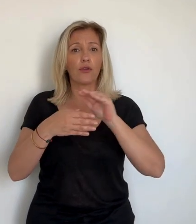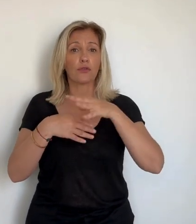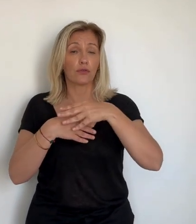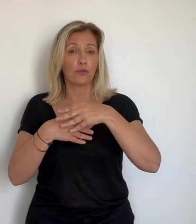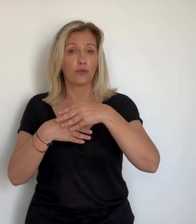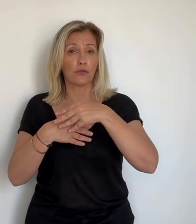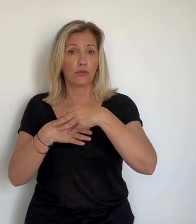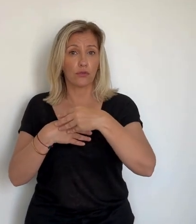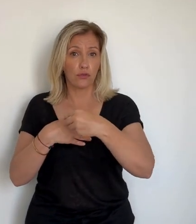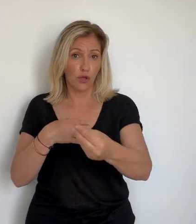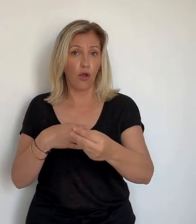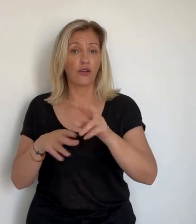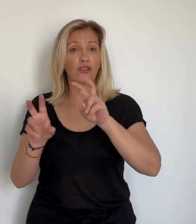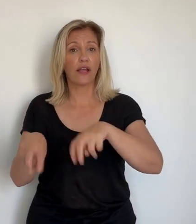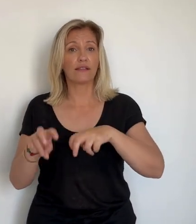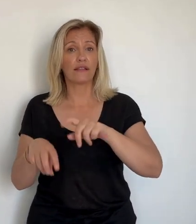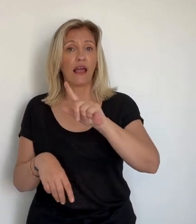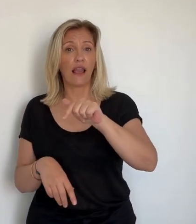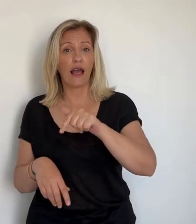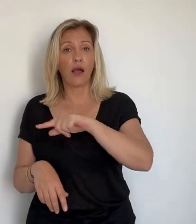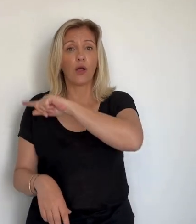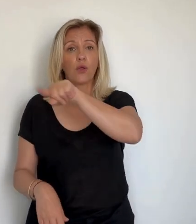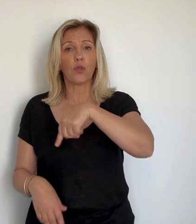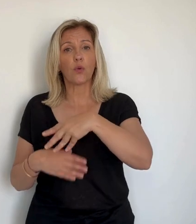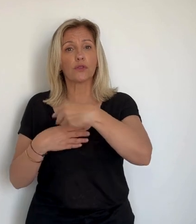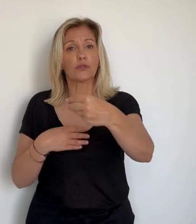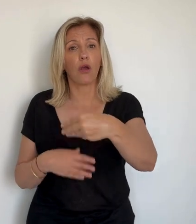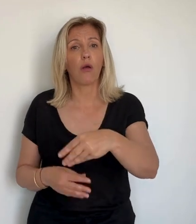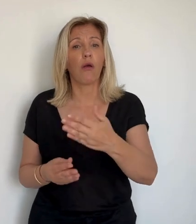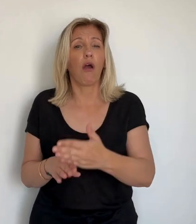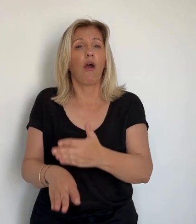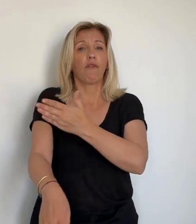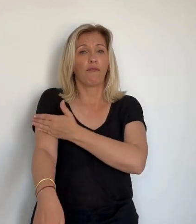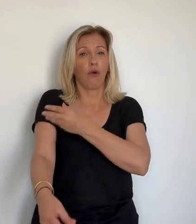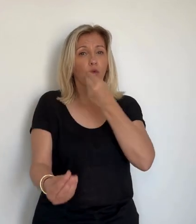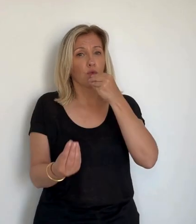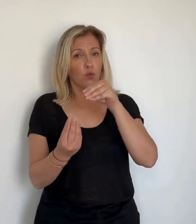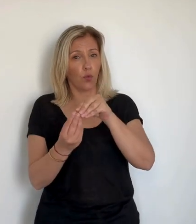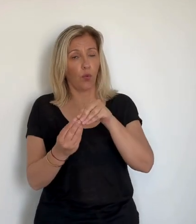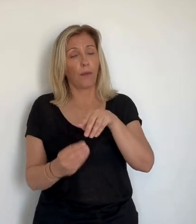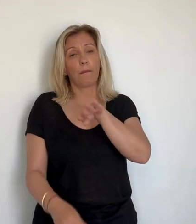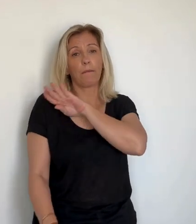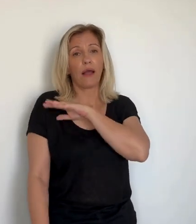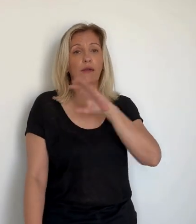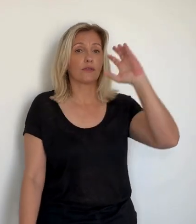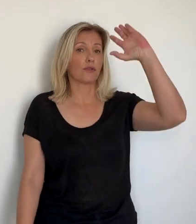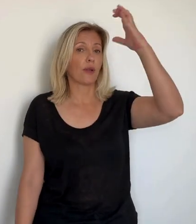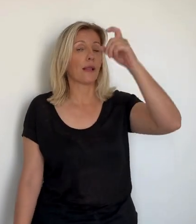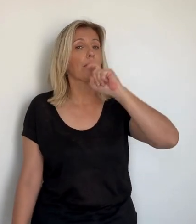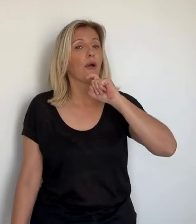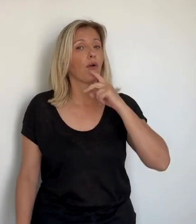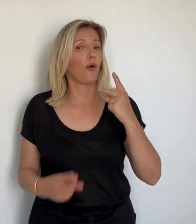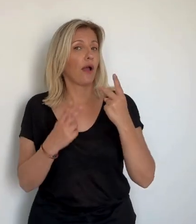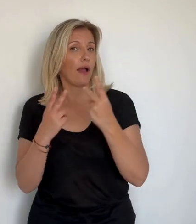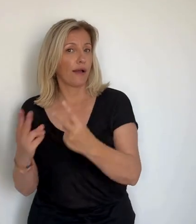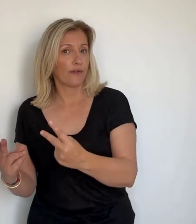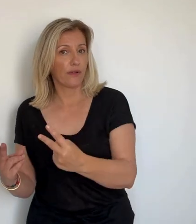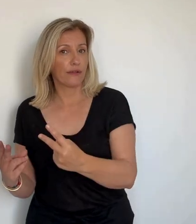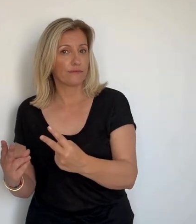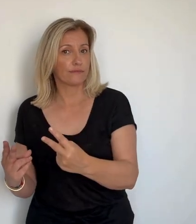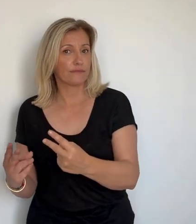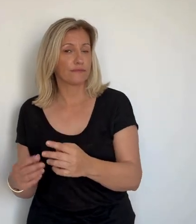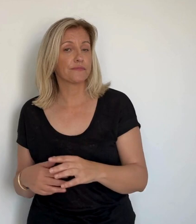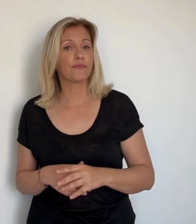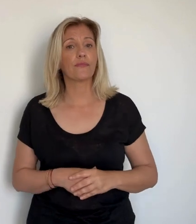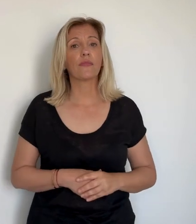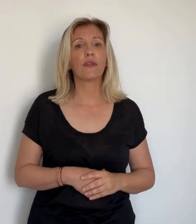Dans les chambres, il que ce soit aux alentours de 18-20 degrés. Et après, on doit s'adapter en forte chaleur, en canicule. faut qu'on adapte notre